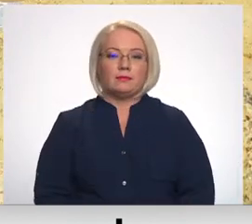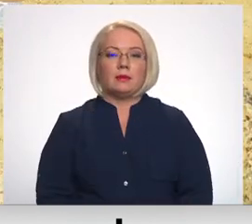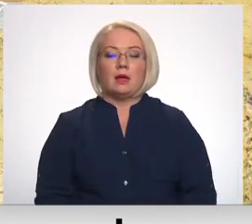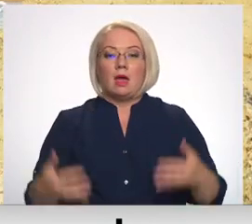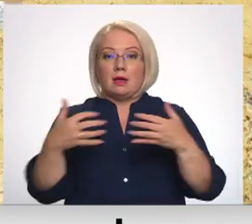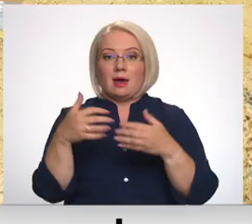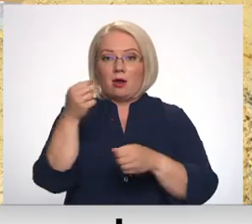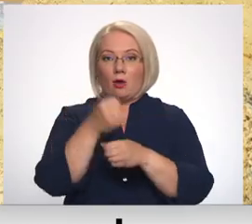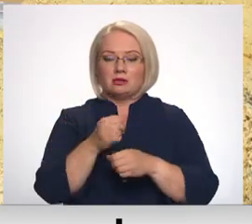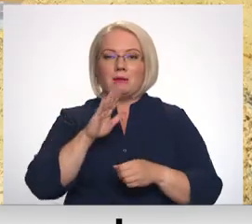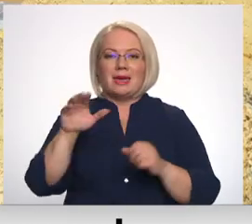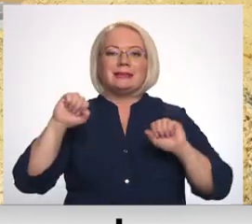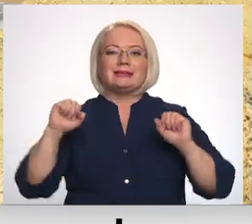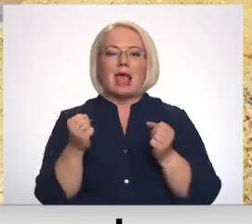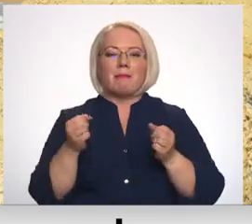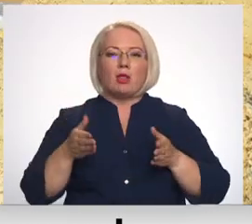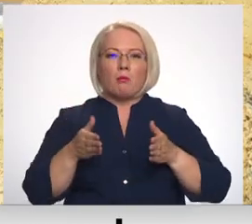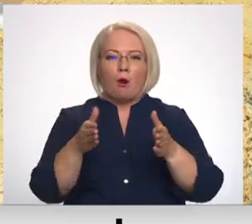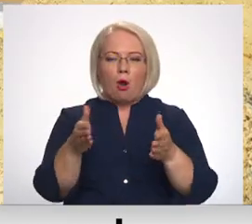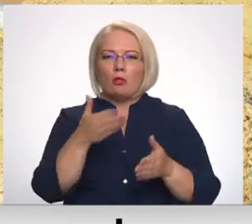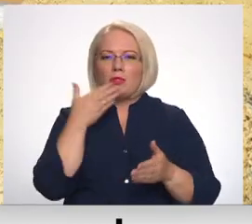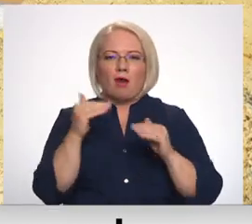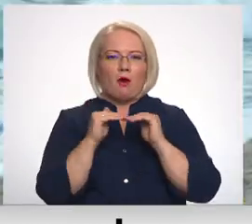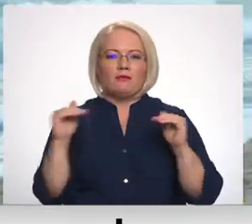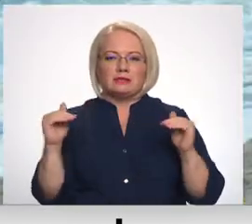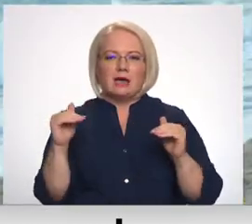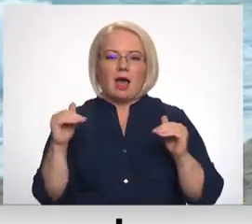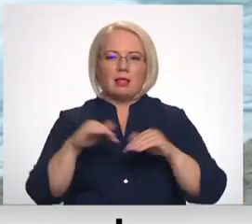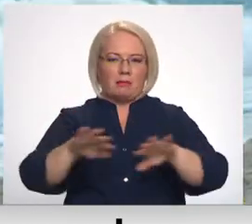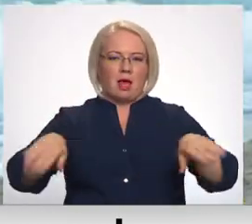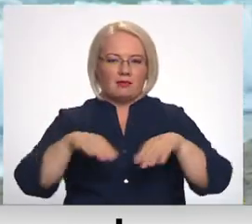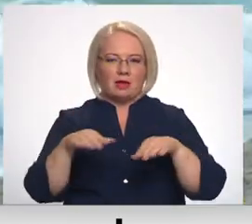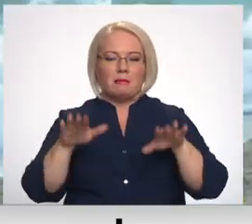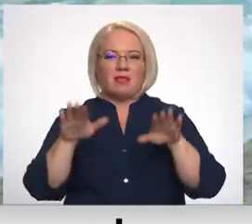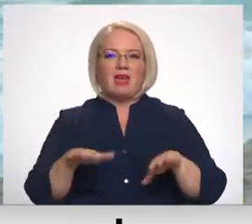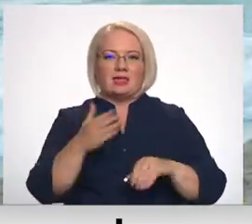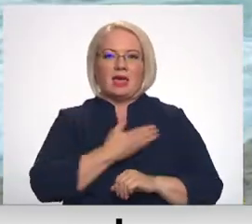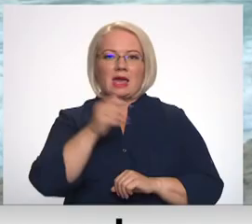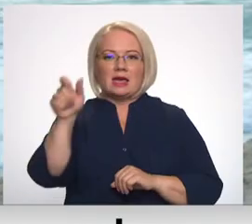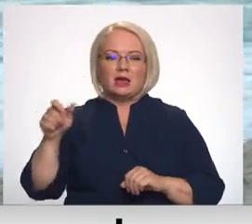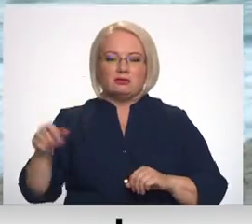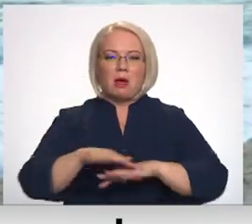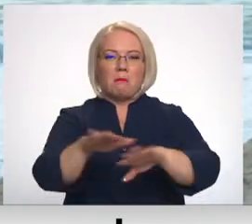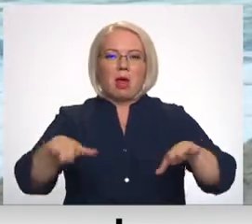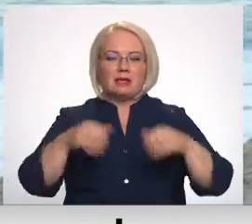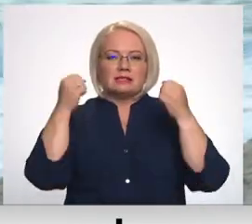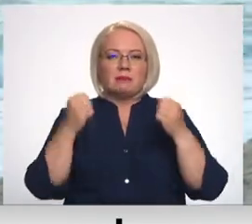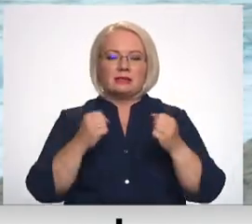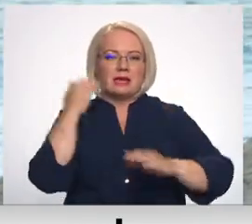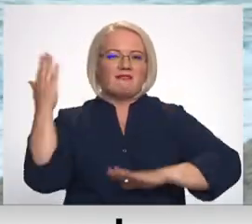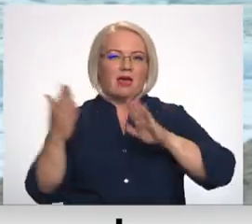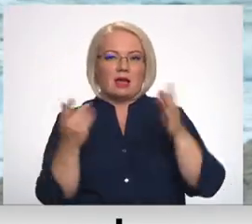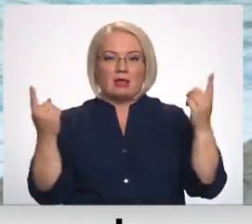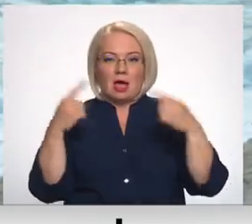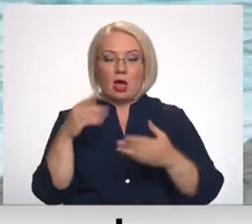Karostā pie Ziemeļu mola nav oficiāls peldvietas, taču vietējie iedzīvotāji šeit bieži pelds arī spēcīgi vēja laikā. Notikuma